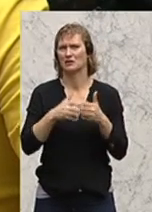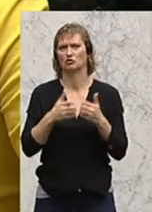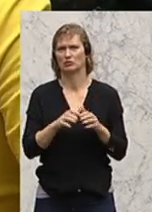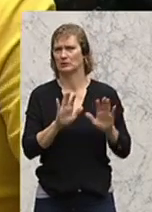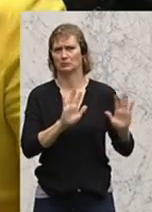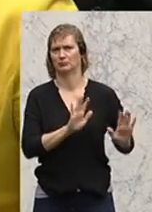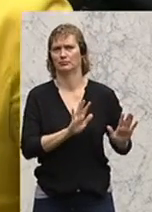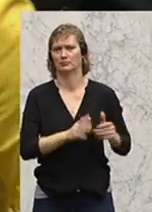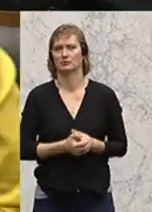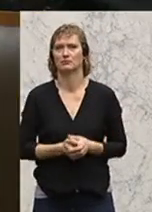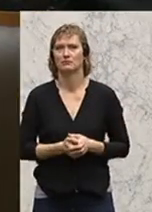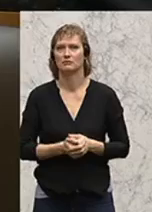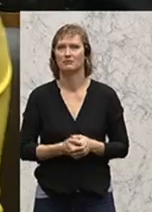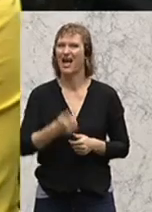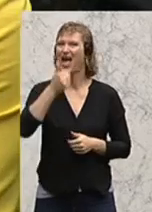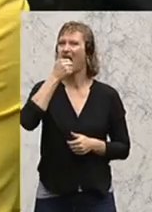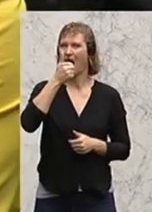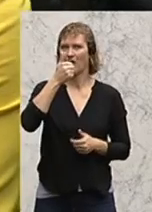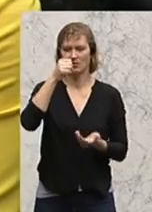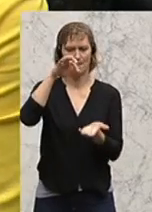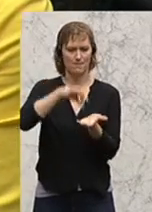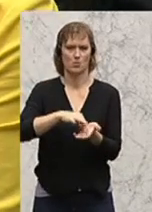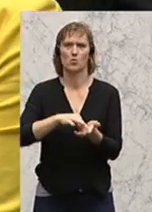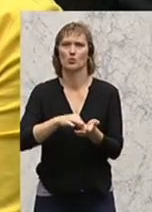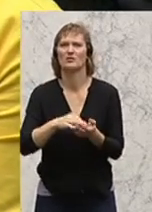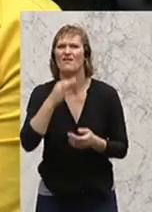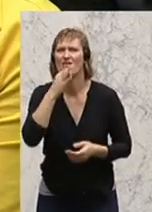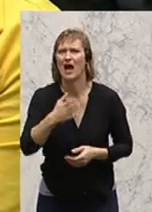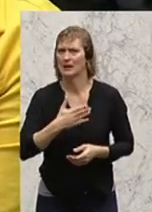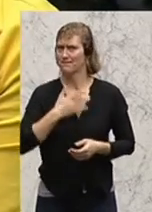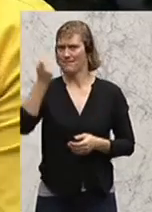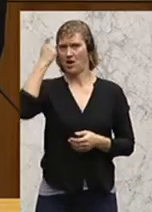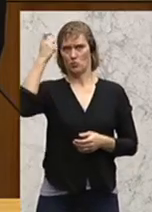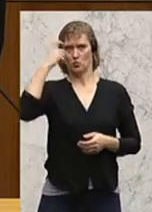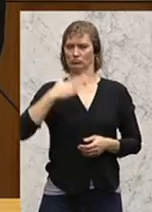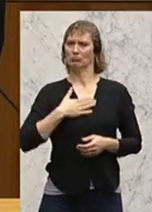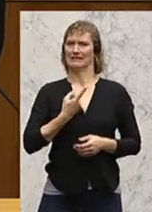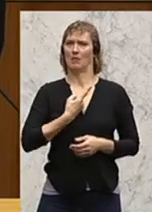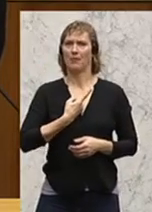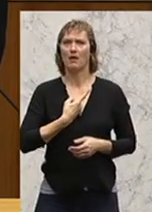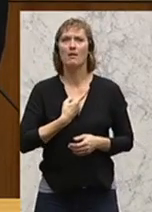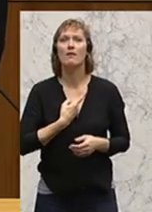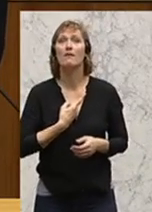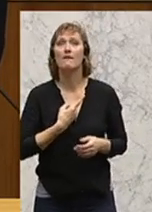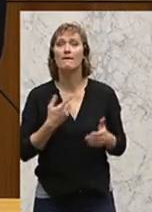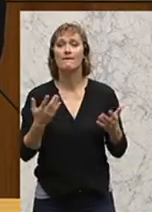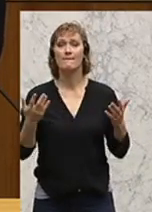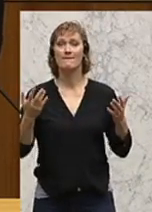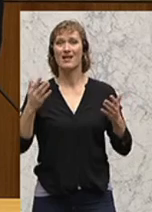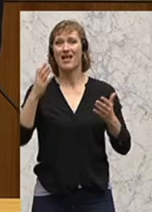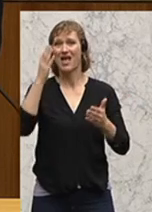bewerten. Aber eine der zentralen Fragen, auch meiner Person, war, dass die